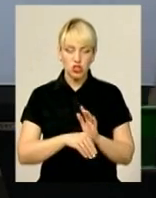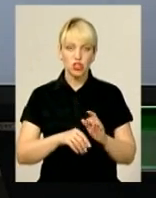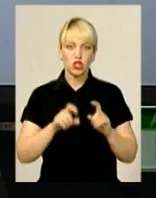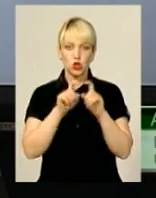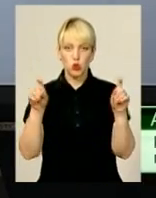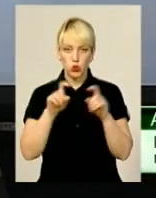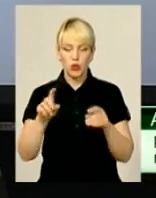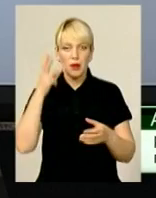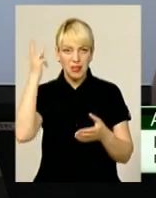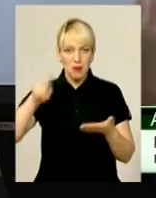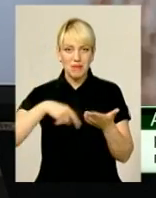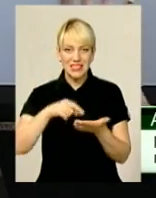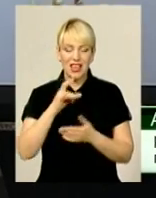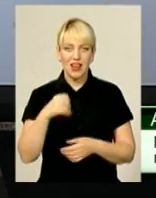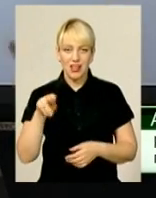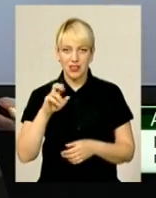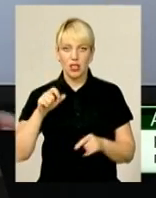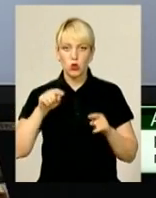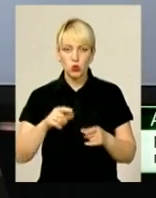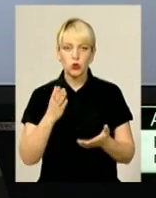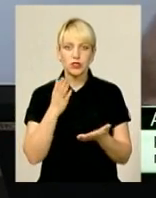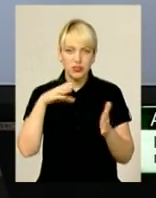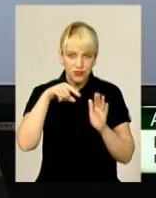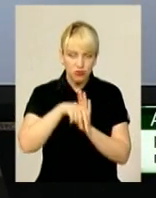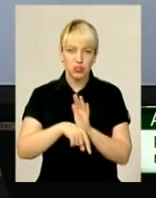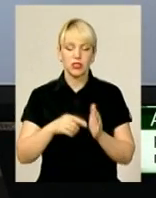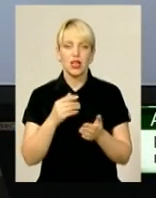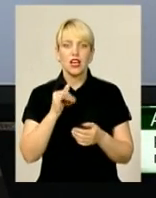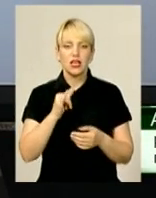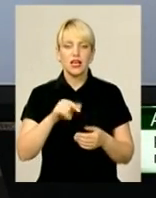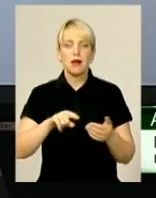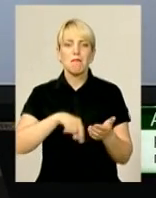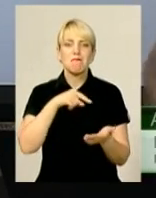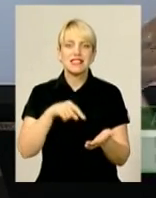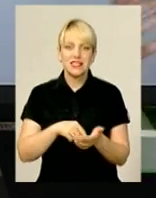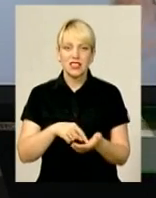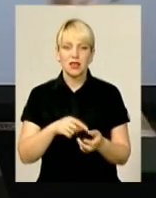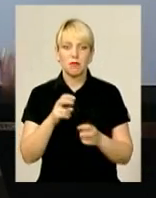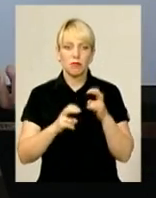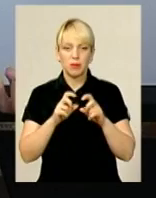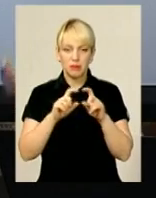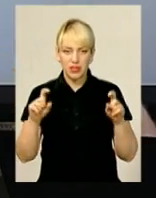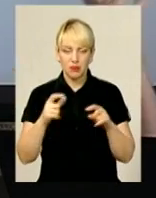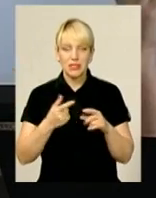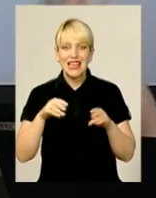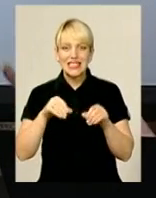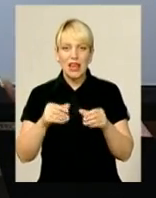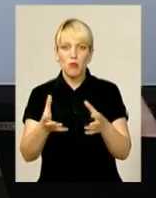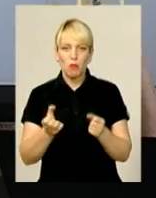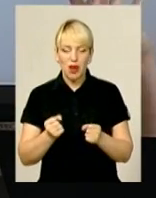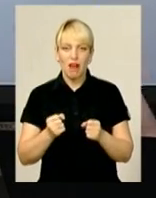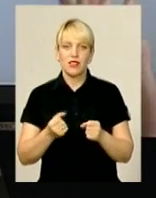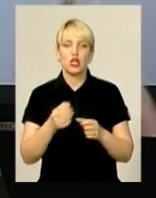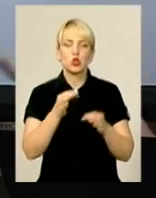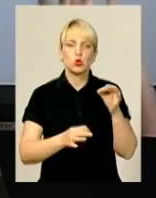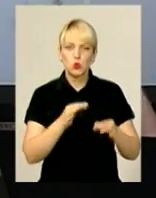Хмельницької міської ради, тут замішані комунальні підприємства. Також землю брали правоохоронні органи, суди